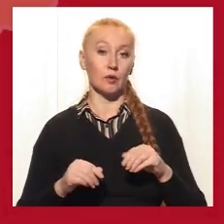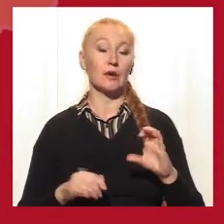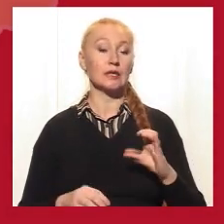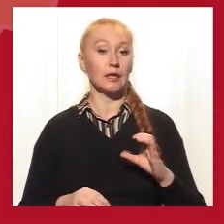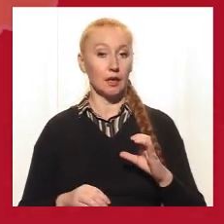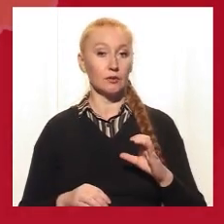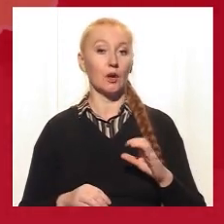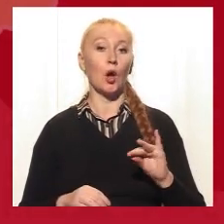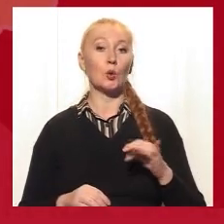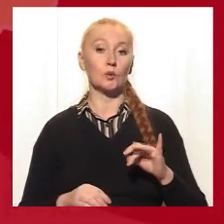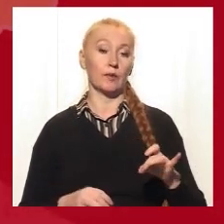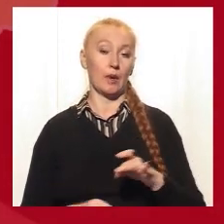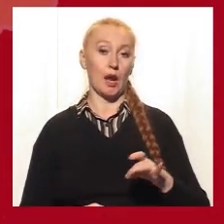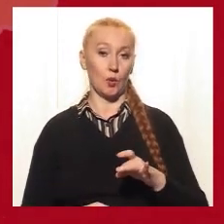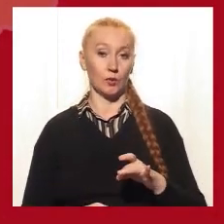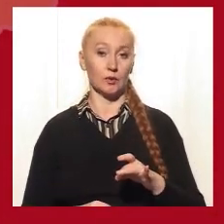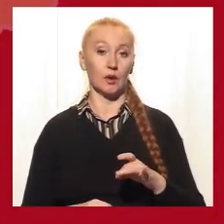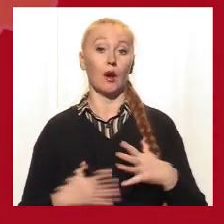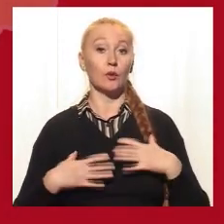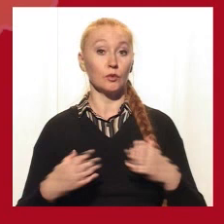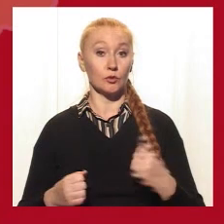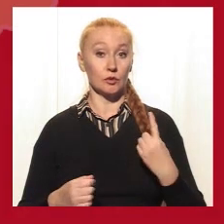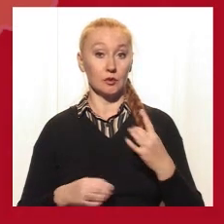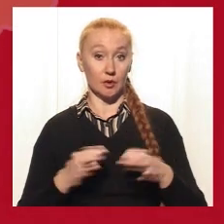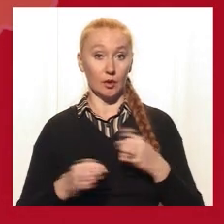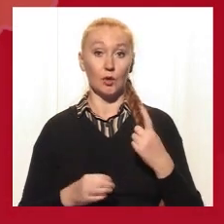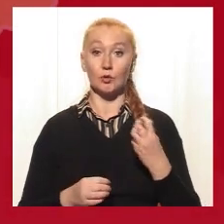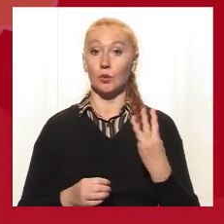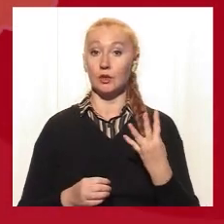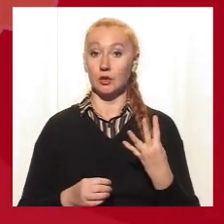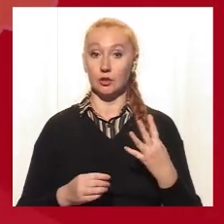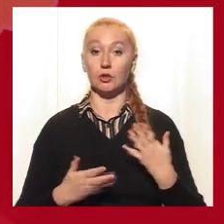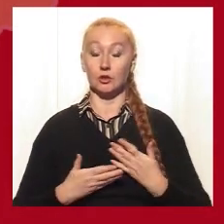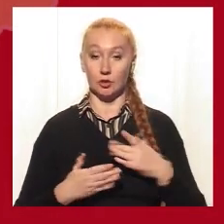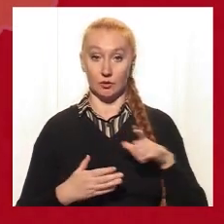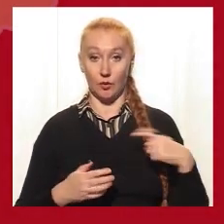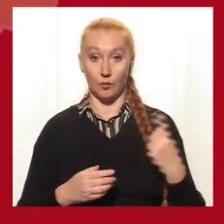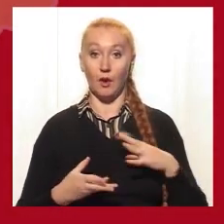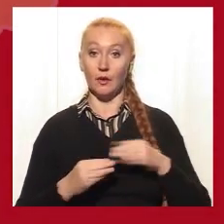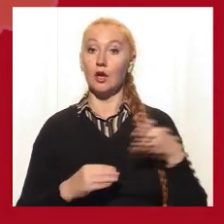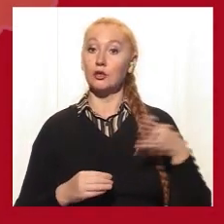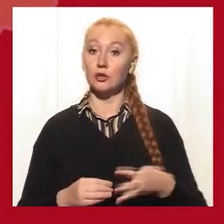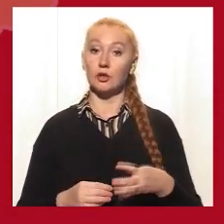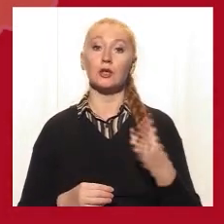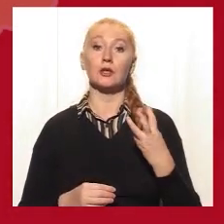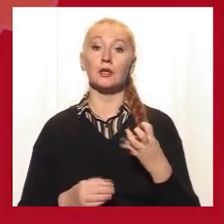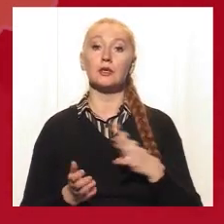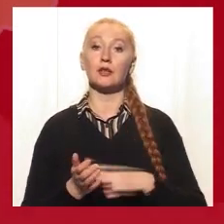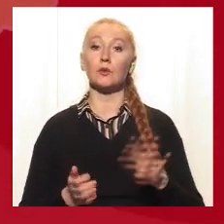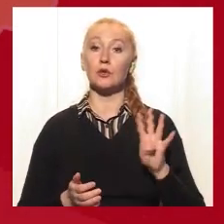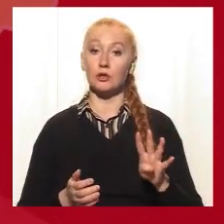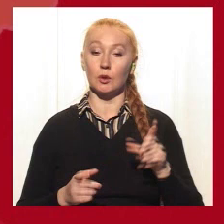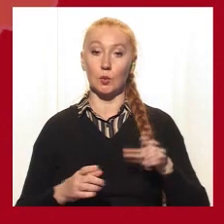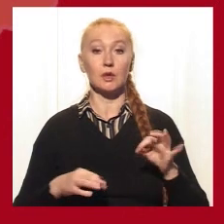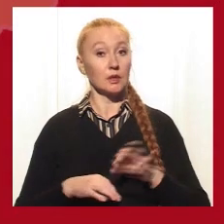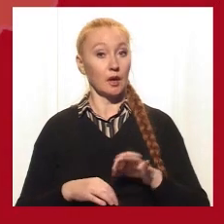Синельниківському та Юр'ївському районах. Одужали ж за добу 134 жителі області. Загалом у регіоні 4394